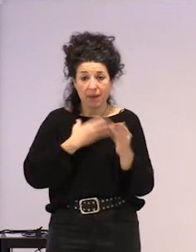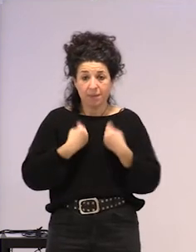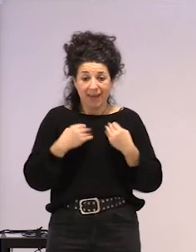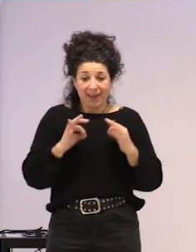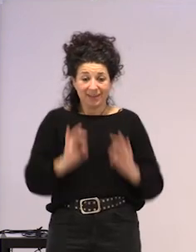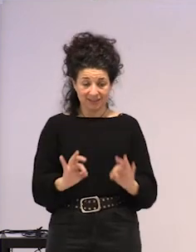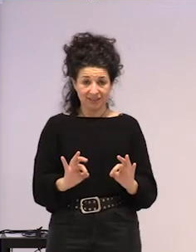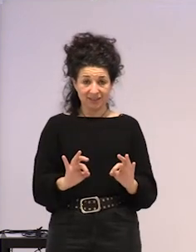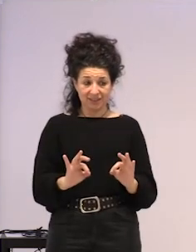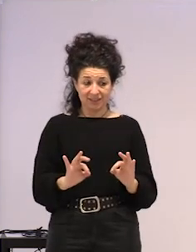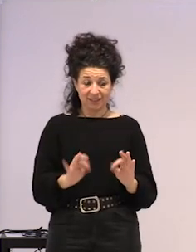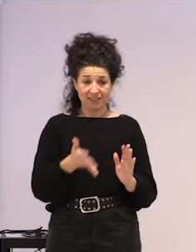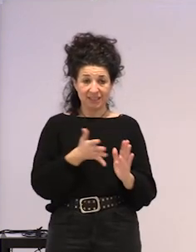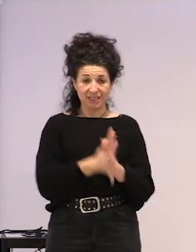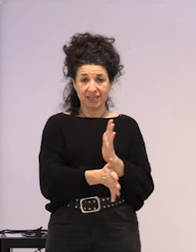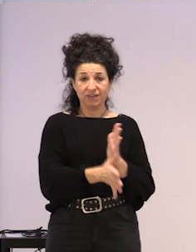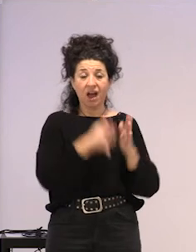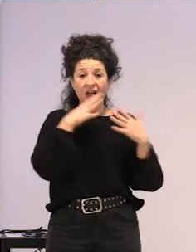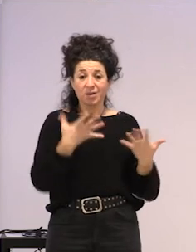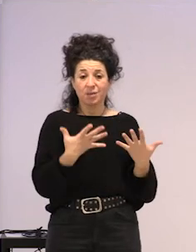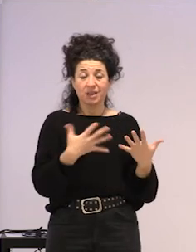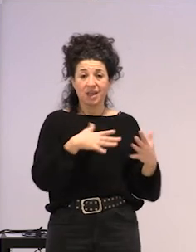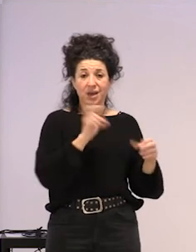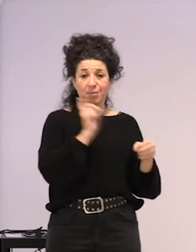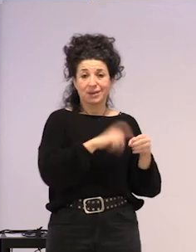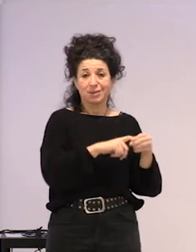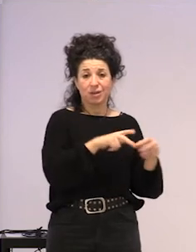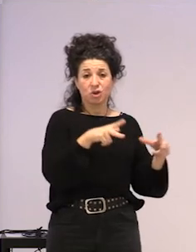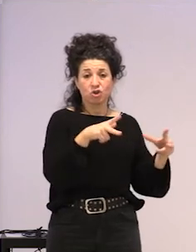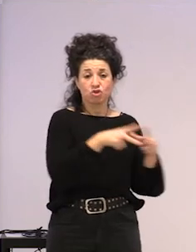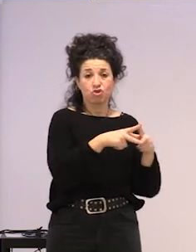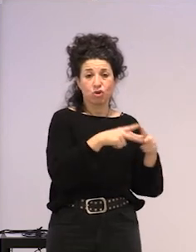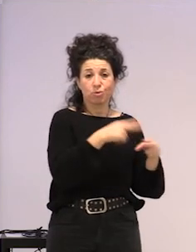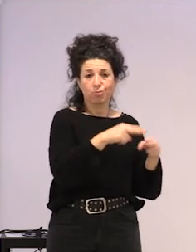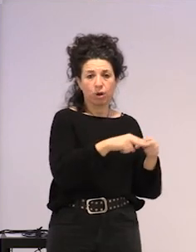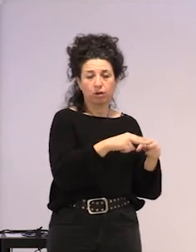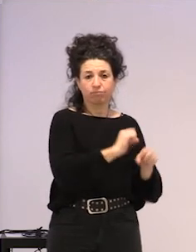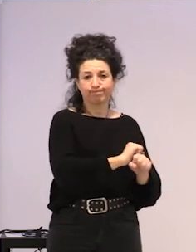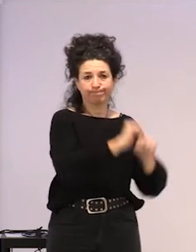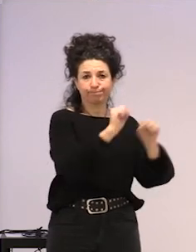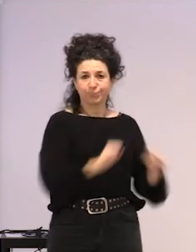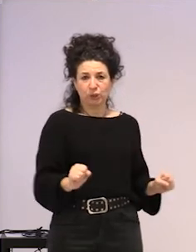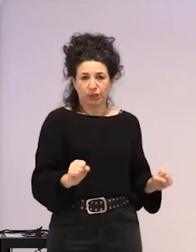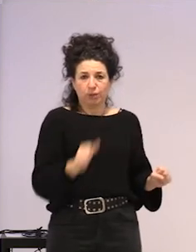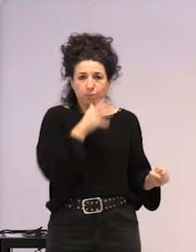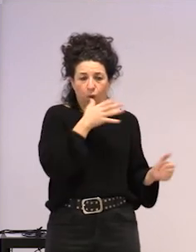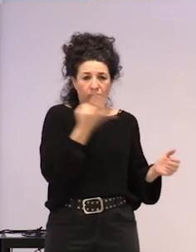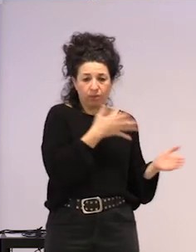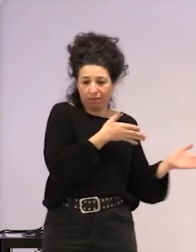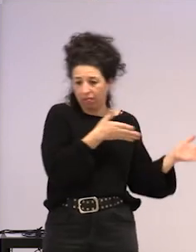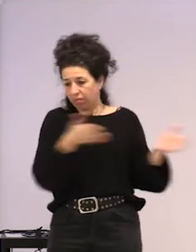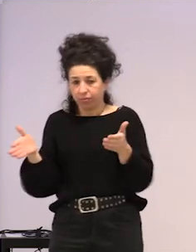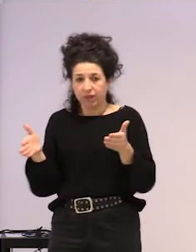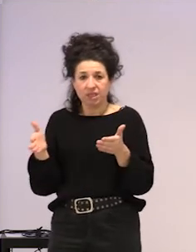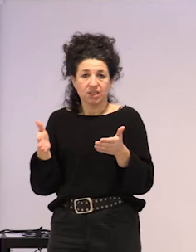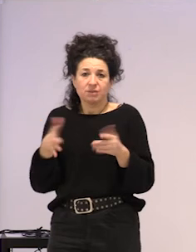Parte arte soziopolitikoa gaur egun, niretzako ez da, egingarria, ez, daukadan, ba,